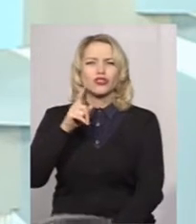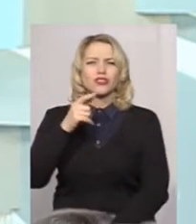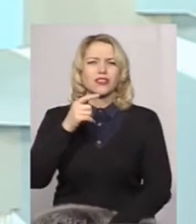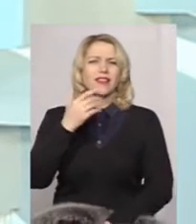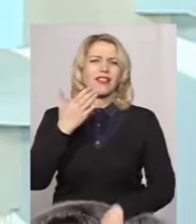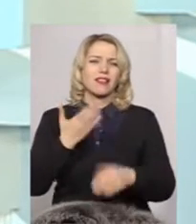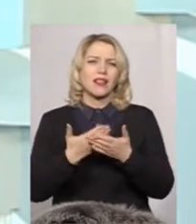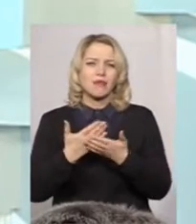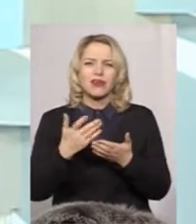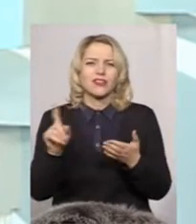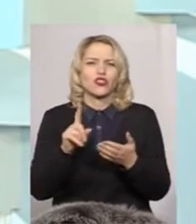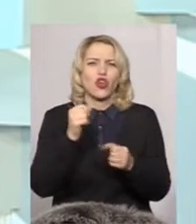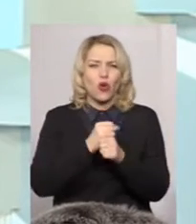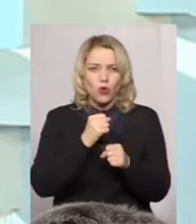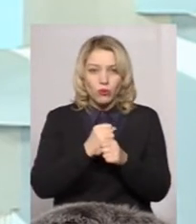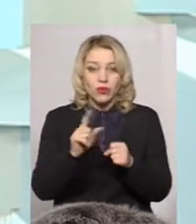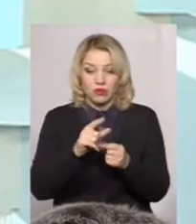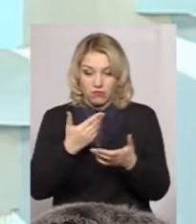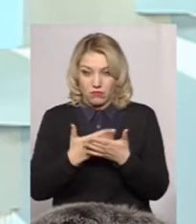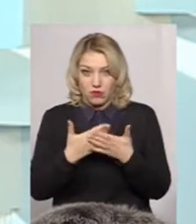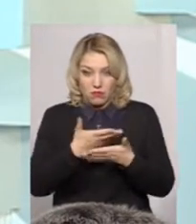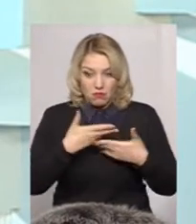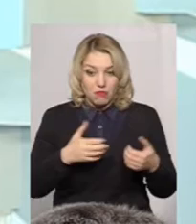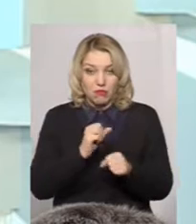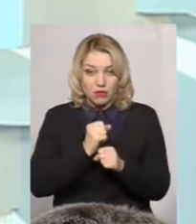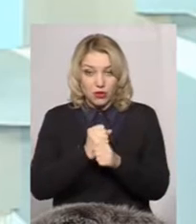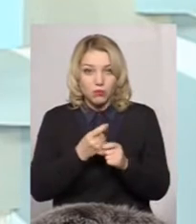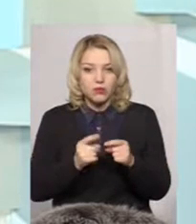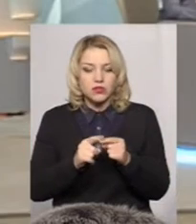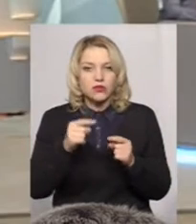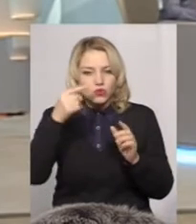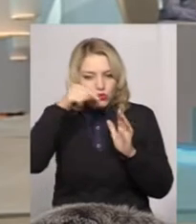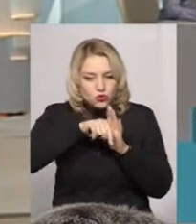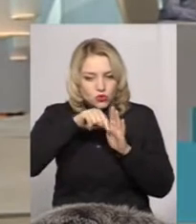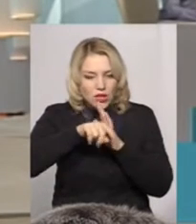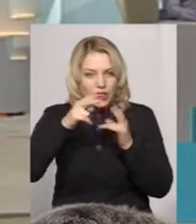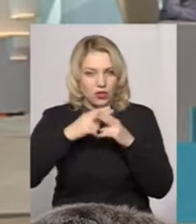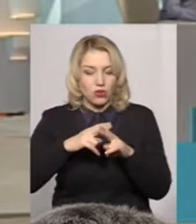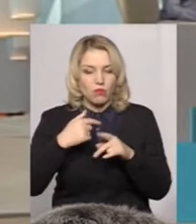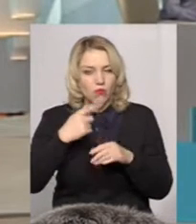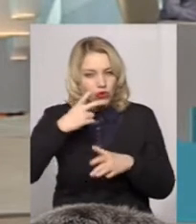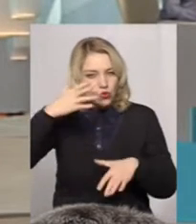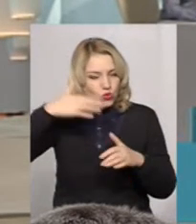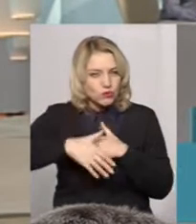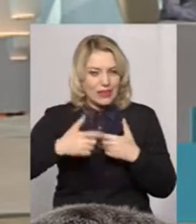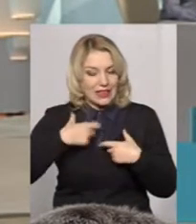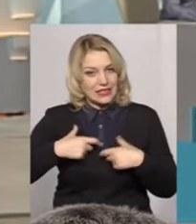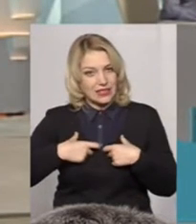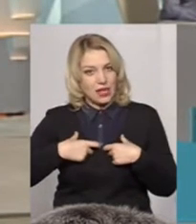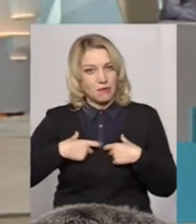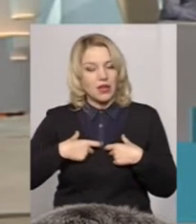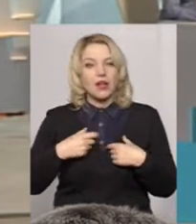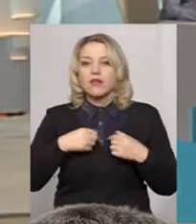неважливо, навіть не тільки громади, будь-хто з нас, якщо ми щось робимо, і це стосується технології, ми повинні для себе зрозуміти одну вкрай важливу річ.